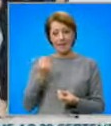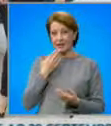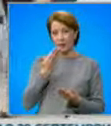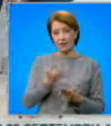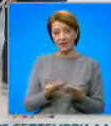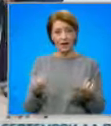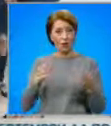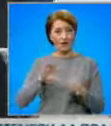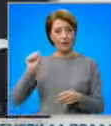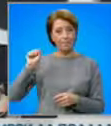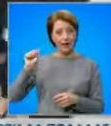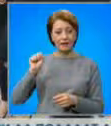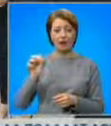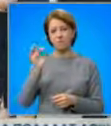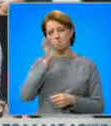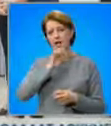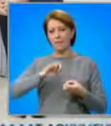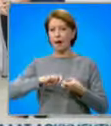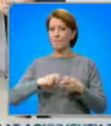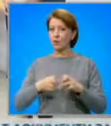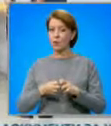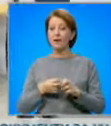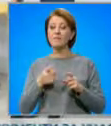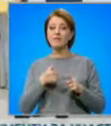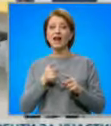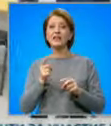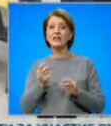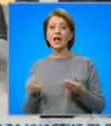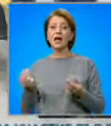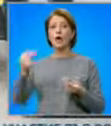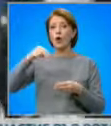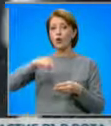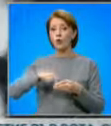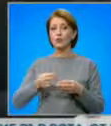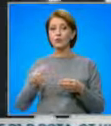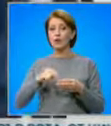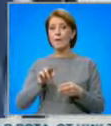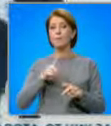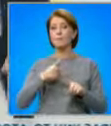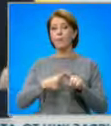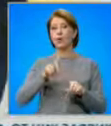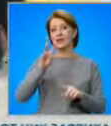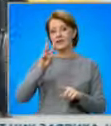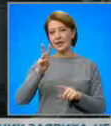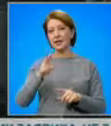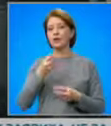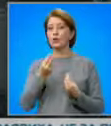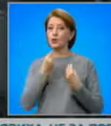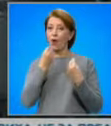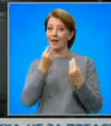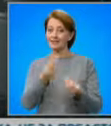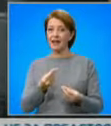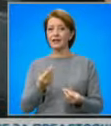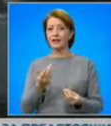формация. Няма проблем те да бъдат обнажени по 3, когато всички дадени обещания бъдат изпълнени, както се случило с царската